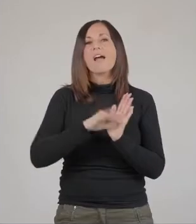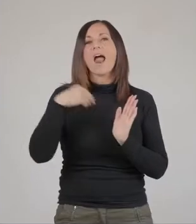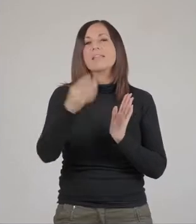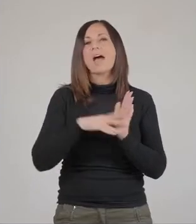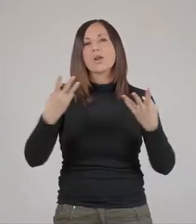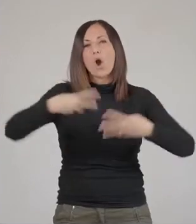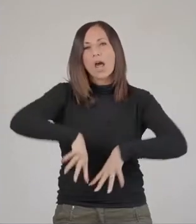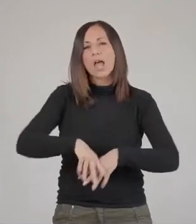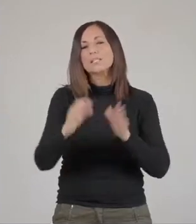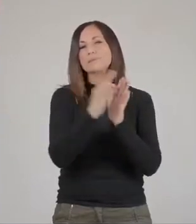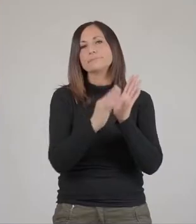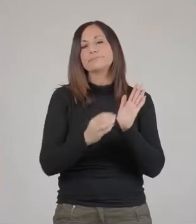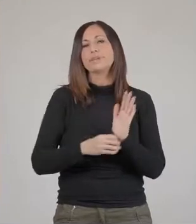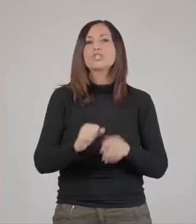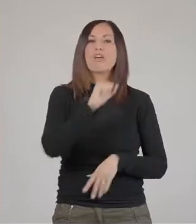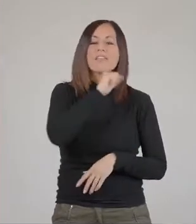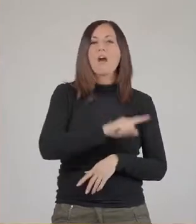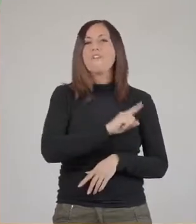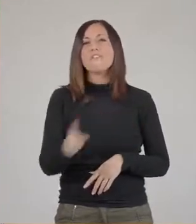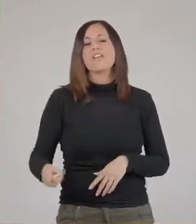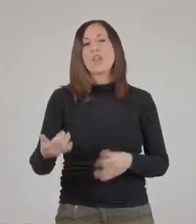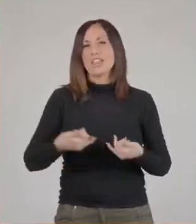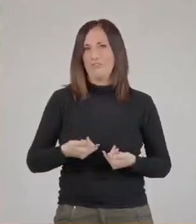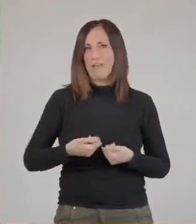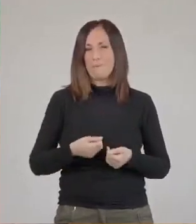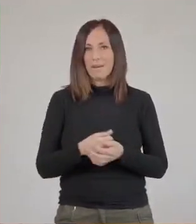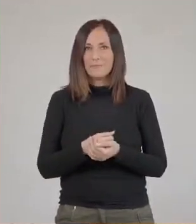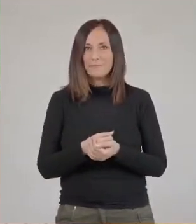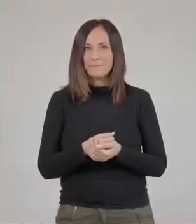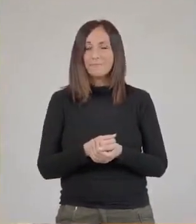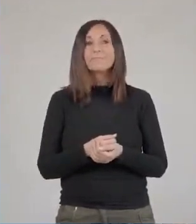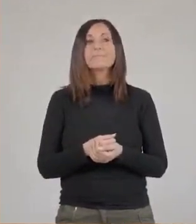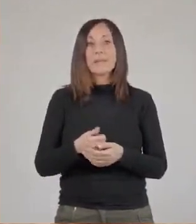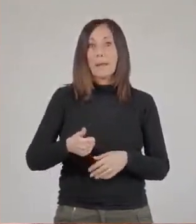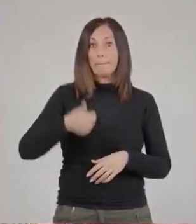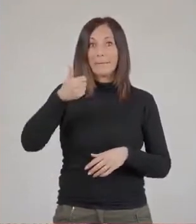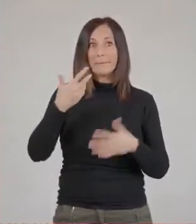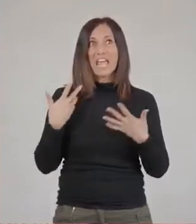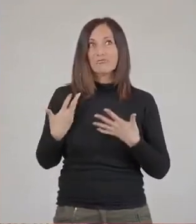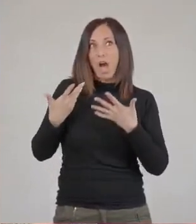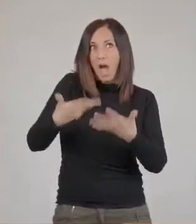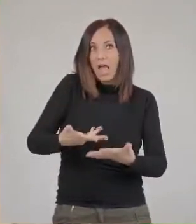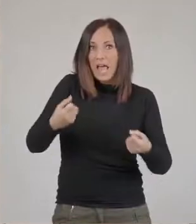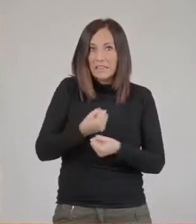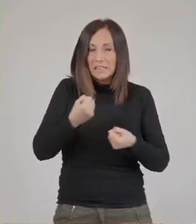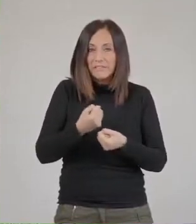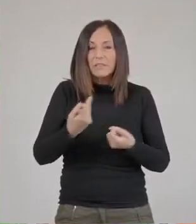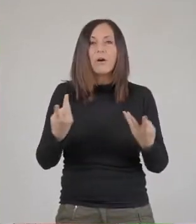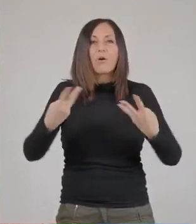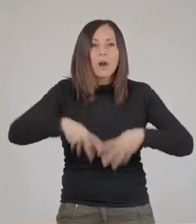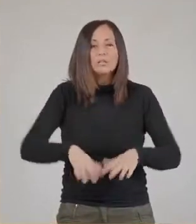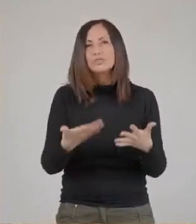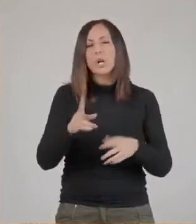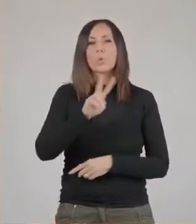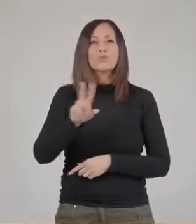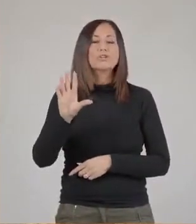calendario di eventi che coprono tutto l'anno solare, da gennaio fino a dicembre. Nel corso dei primi dieci anni di attività del museo sono